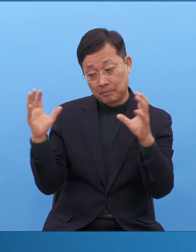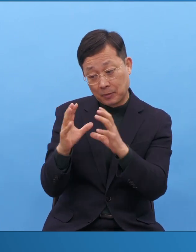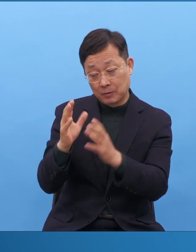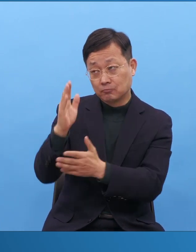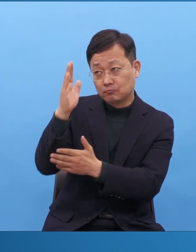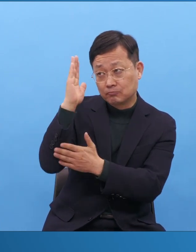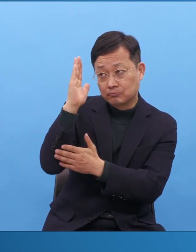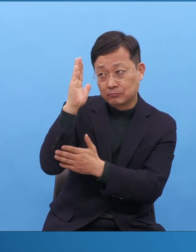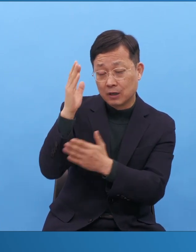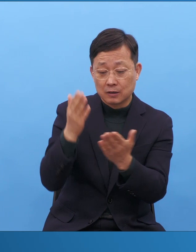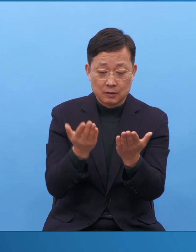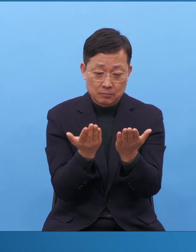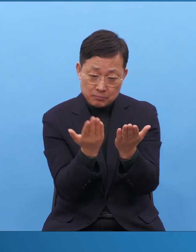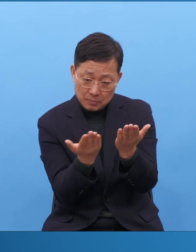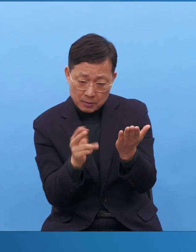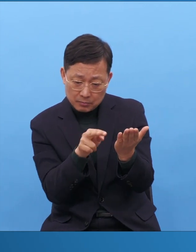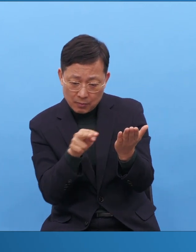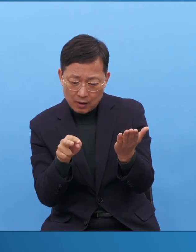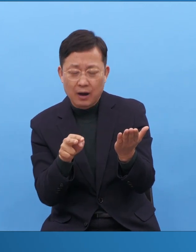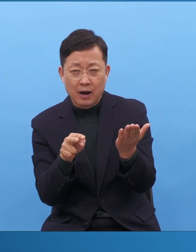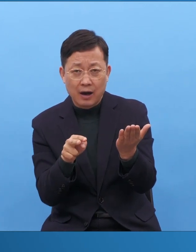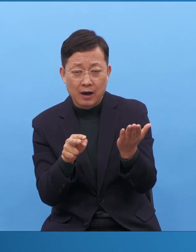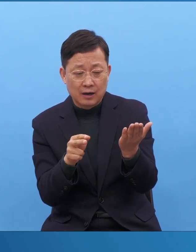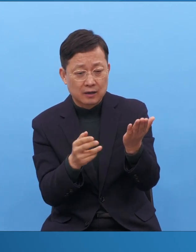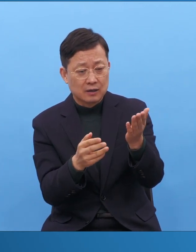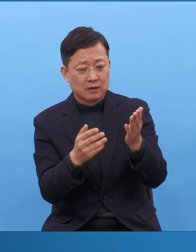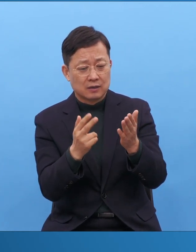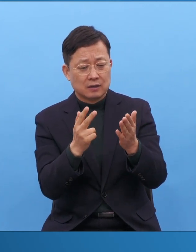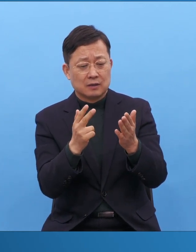다 듣고 알 수는 없지만 흐름은 알아야 해요.